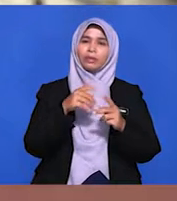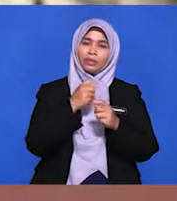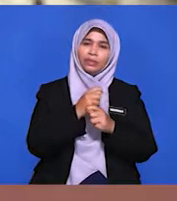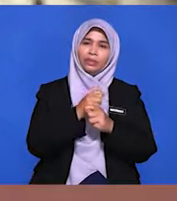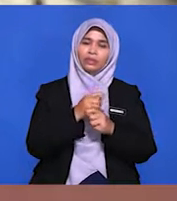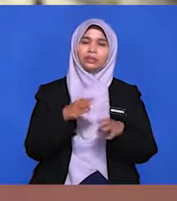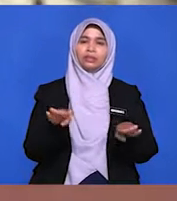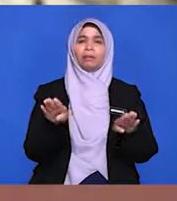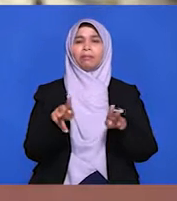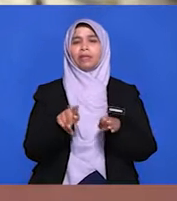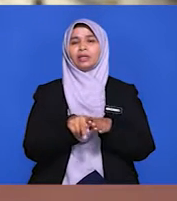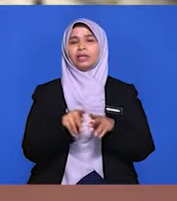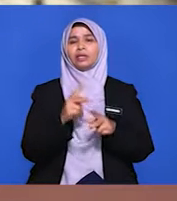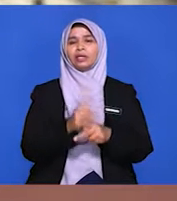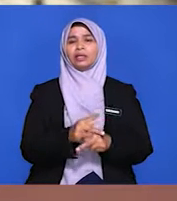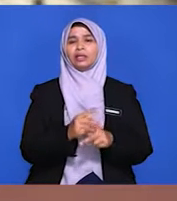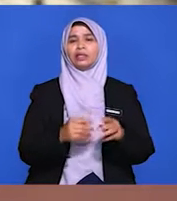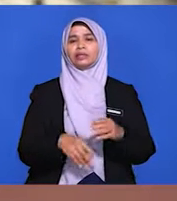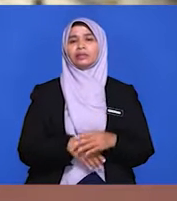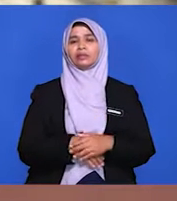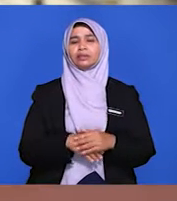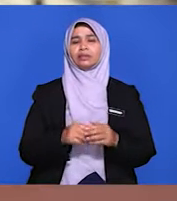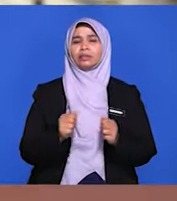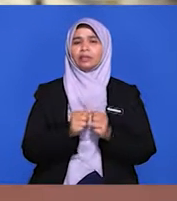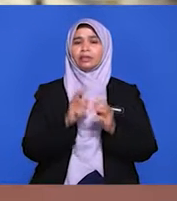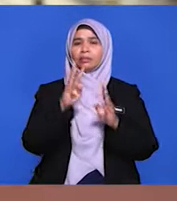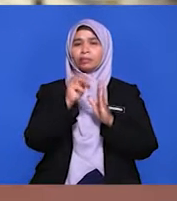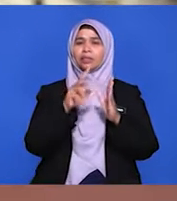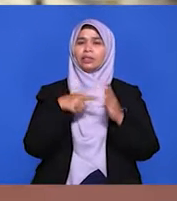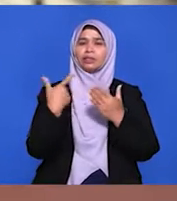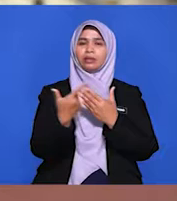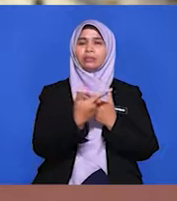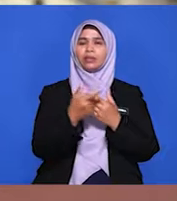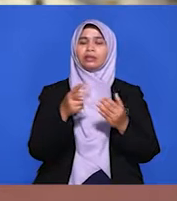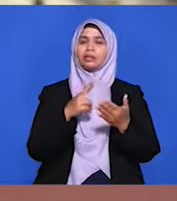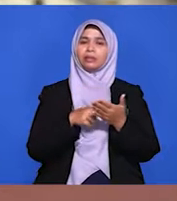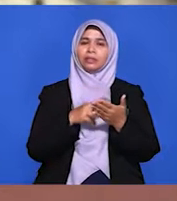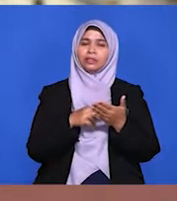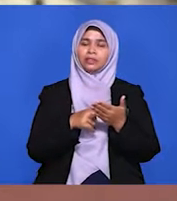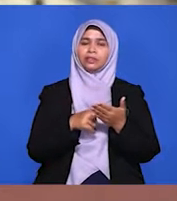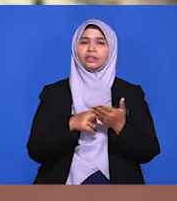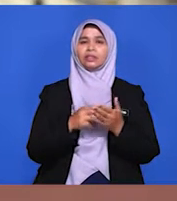mengekalkan hubungan mesra dengan negara tuan rumah dengan melibatkan perundingan isu-isu tertentu,